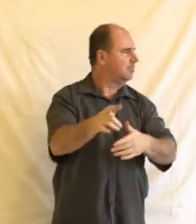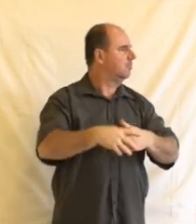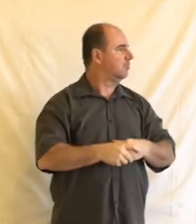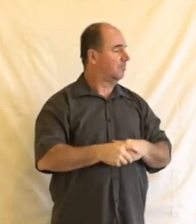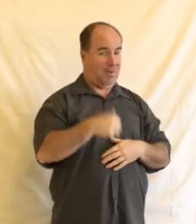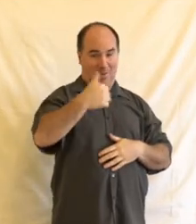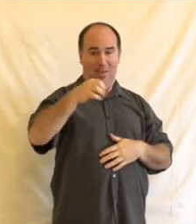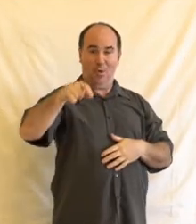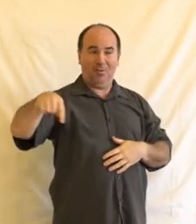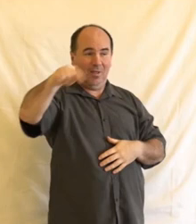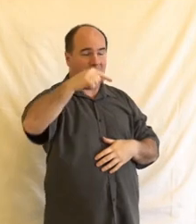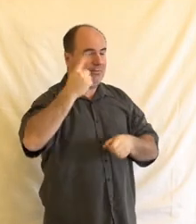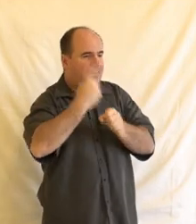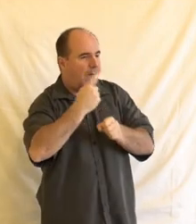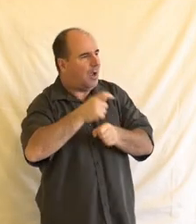vůbec vědět,